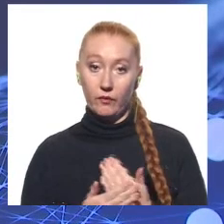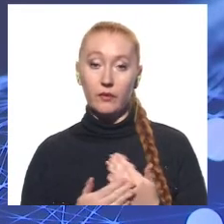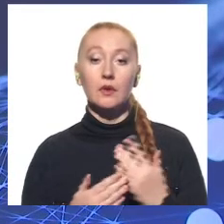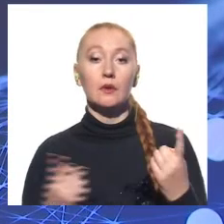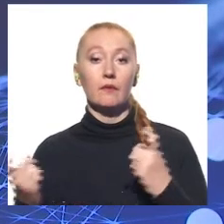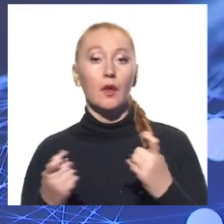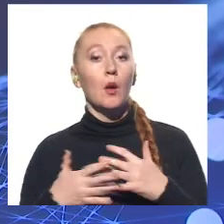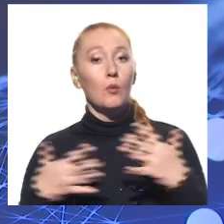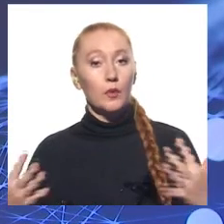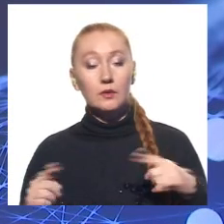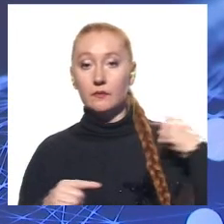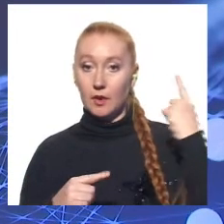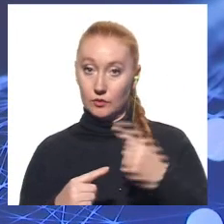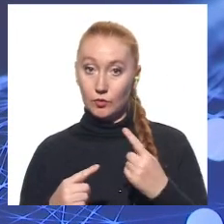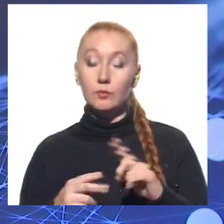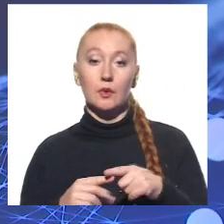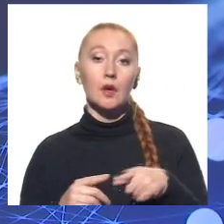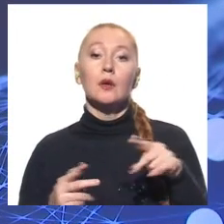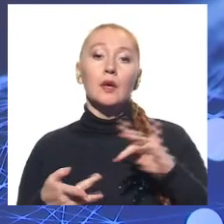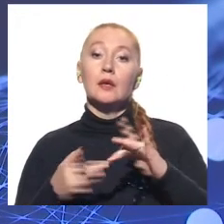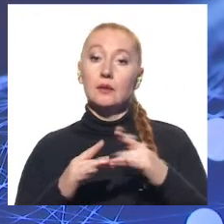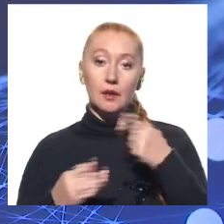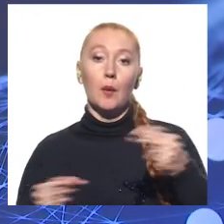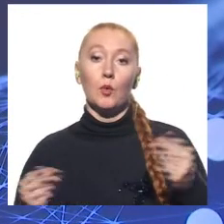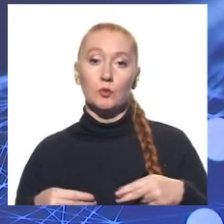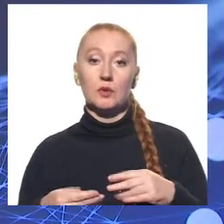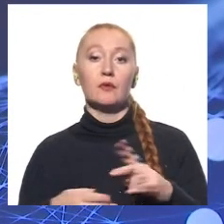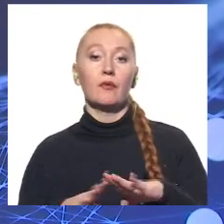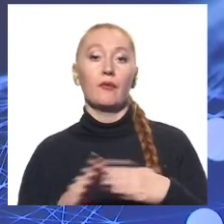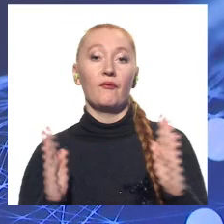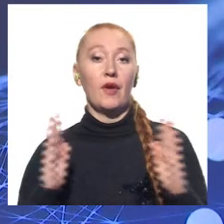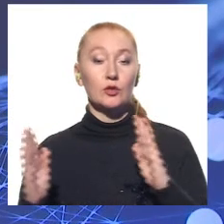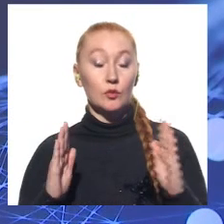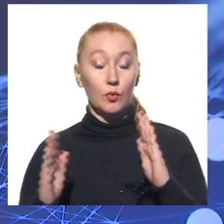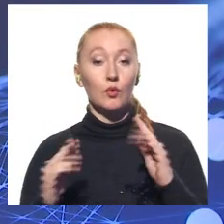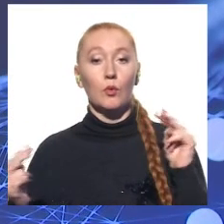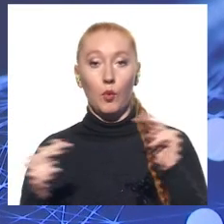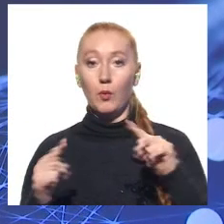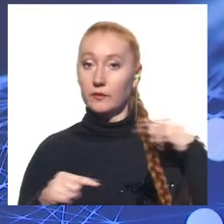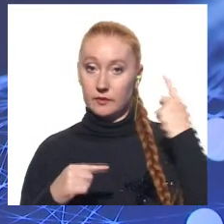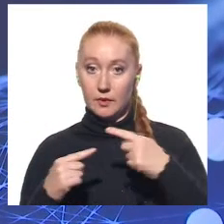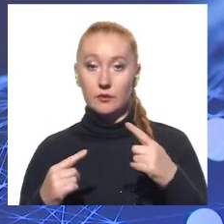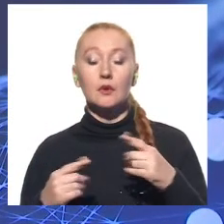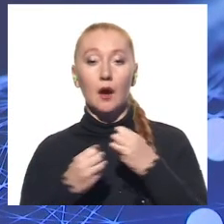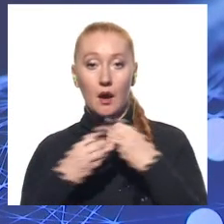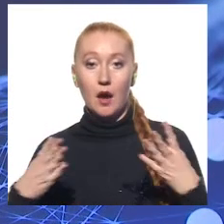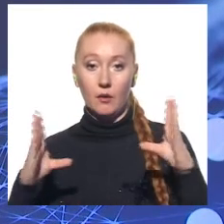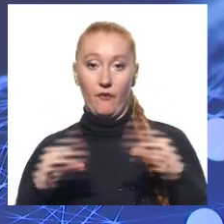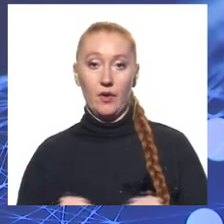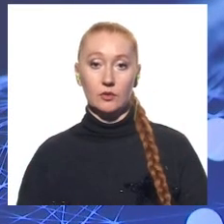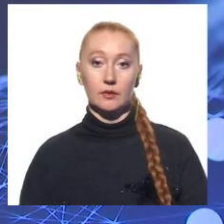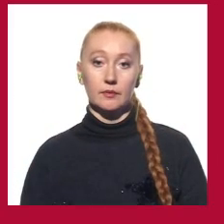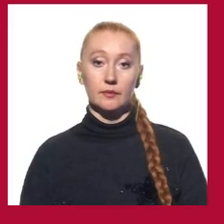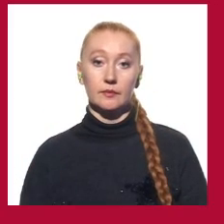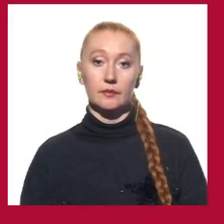Дізнавайтесь більше із наступних випусків, заходьте на наш сайт та підписуйтесь на сторінку у Фейсбук. Побачимось у наступних випусках. Гарного вам вечора!